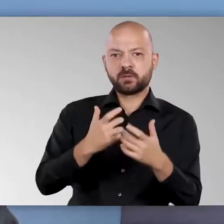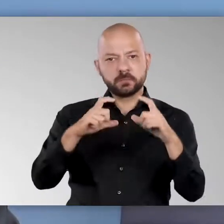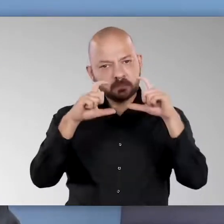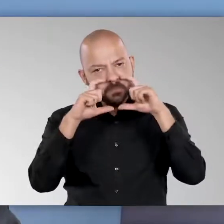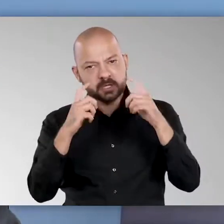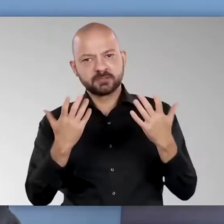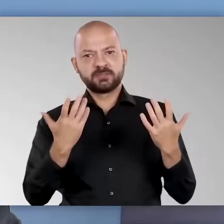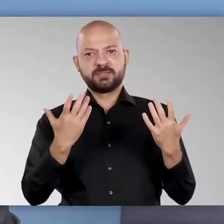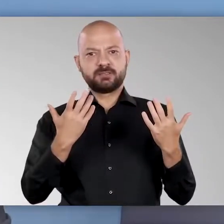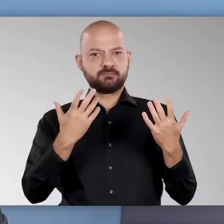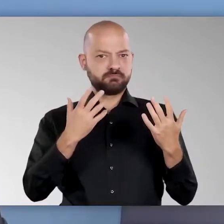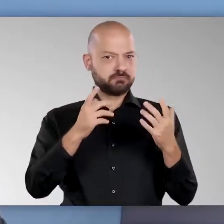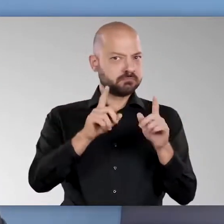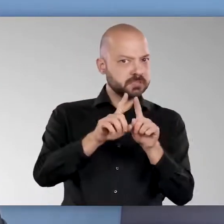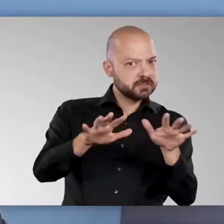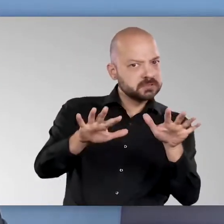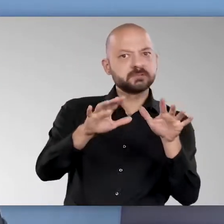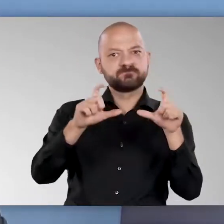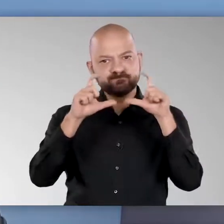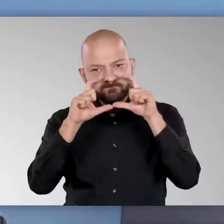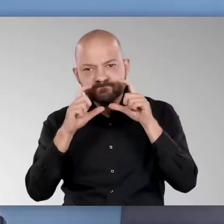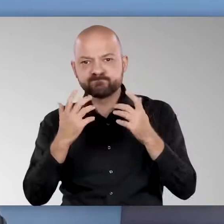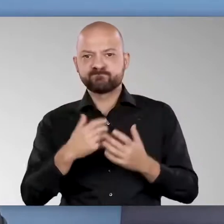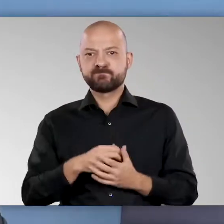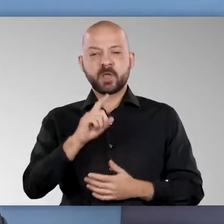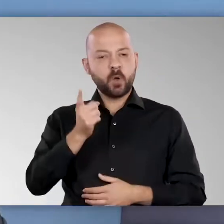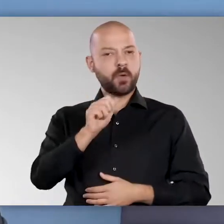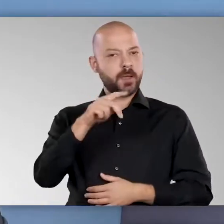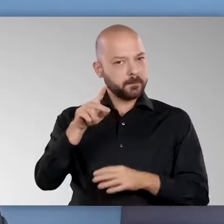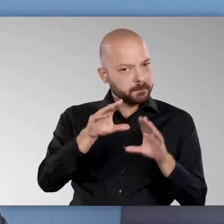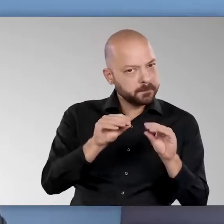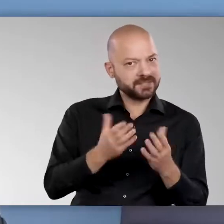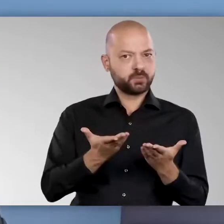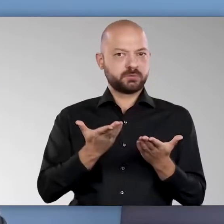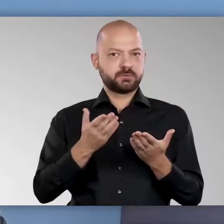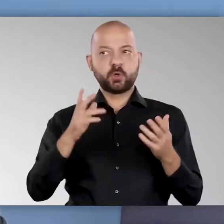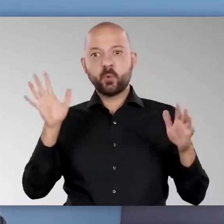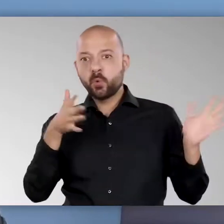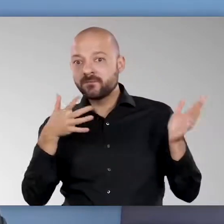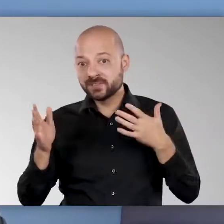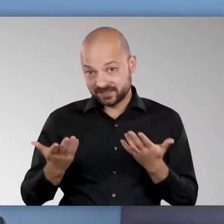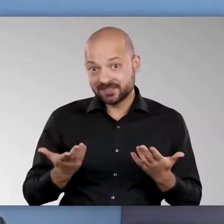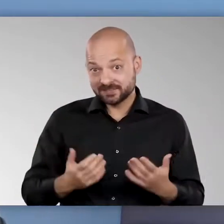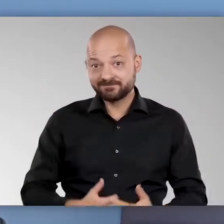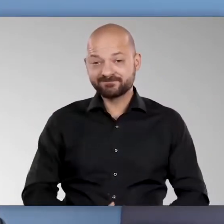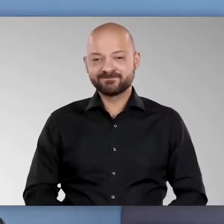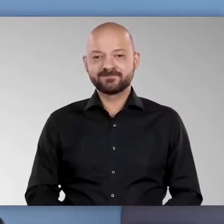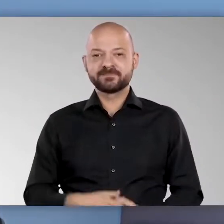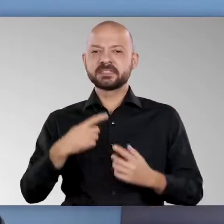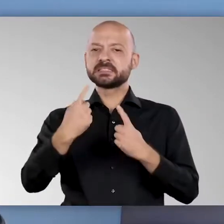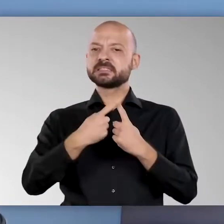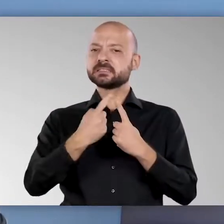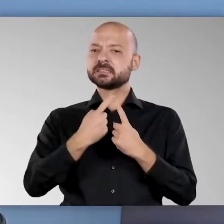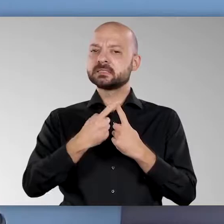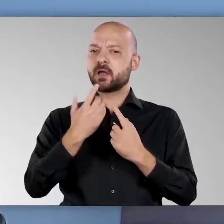Hygieneregeln zu befolgen, Alltagsmasken zu tragen, wo das geboten ist, die Corona-Warn-App zu benutzen und zu lüften.